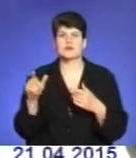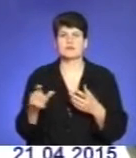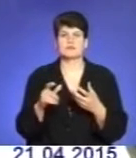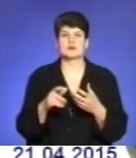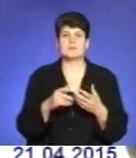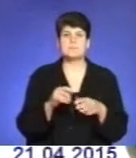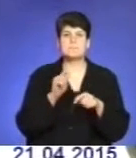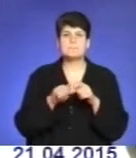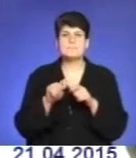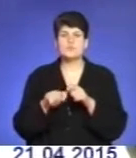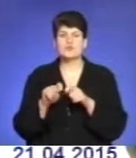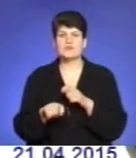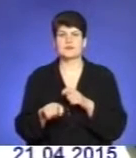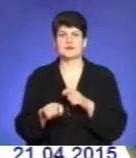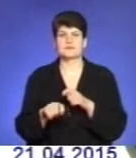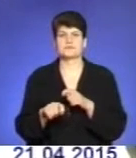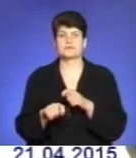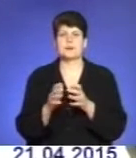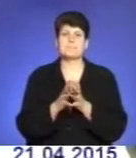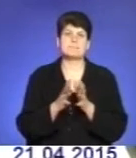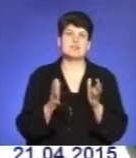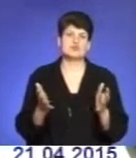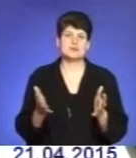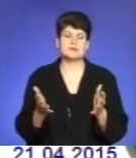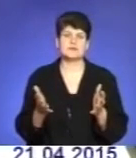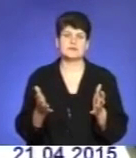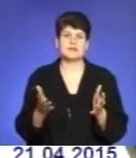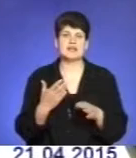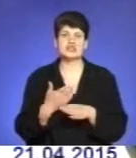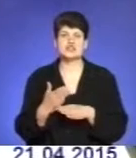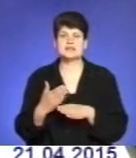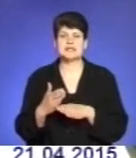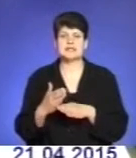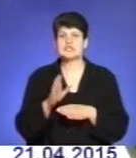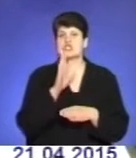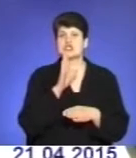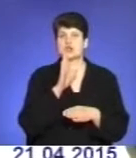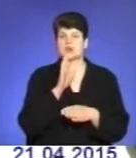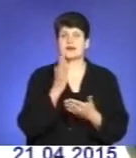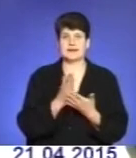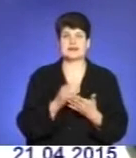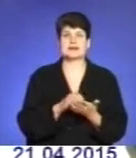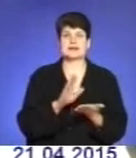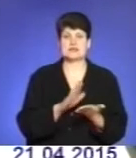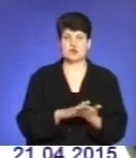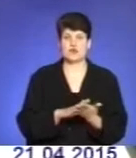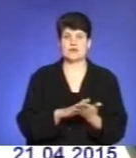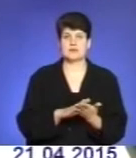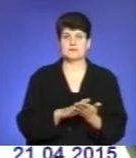провірки фактично більшості частини жінок, які зареєстровані в